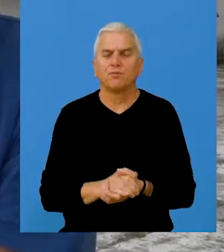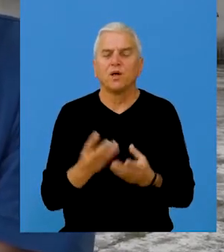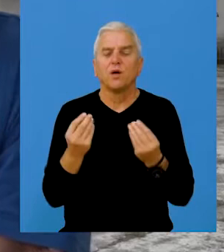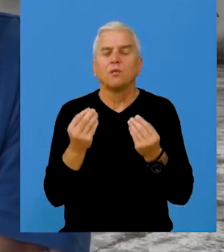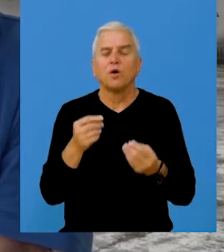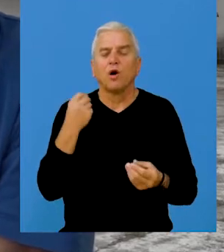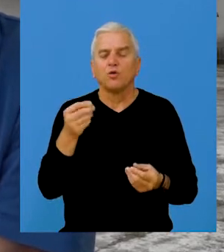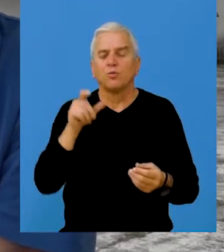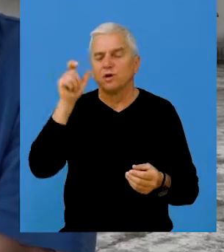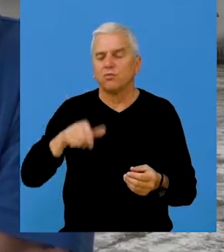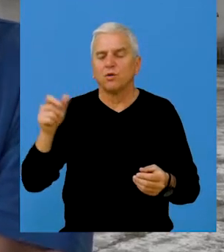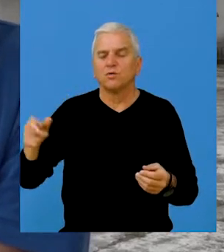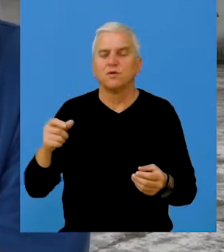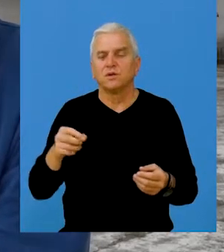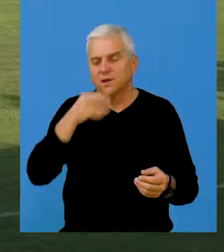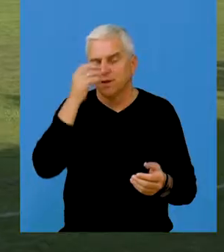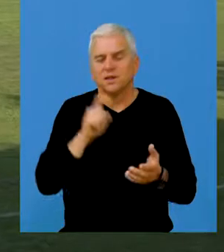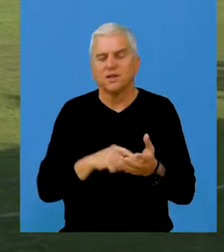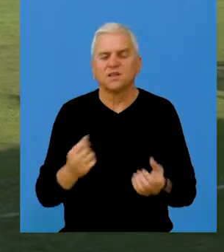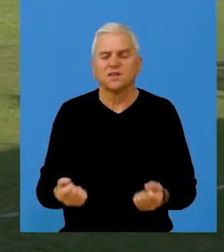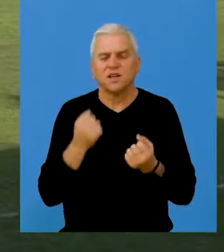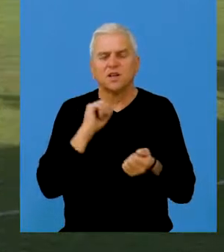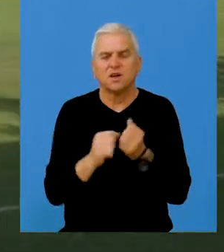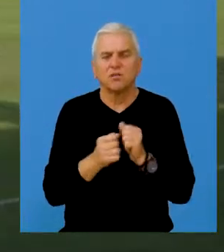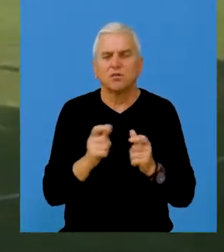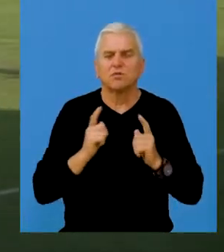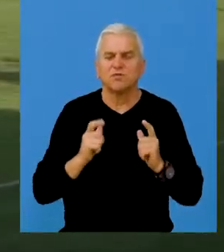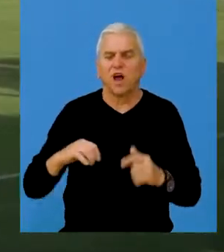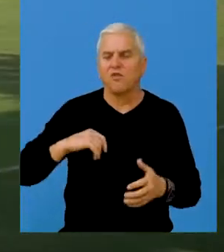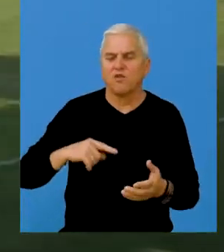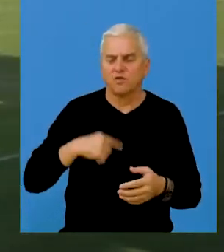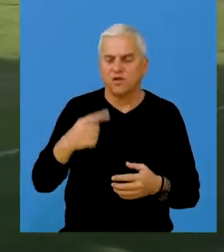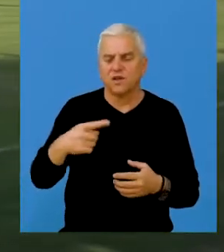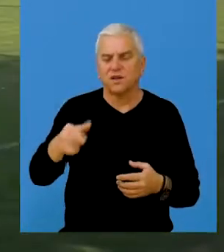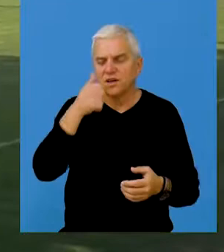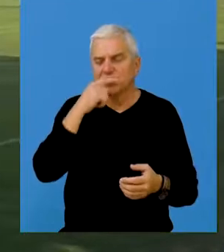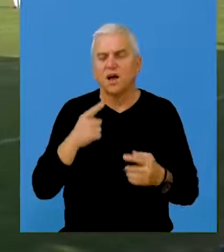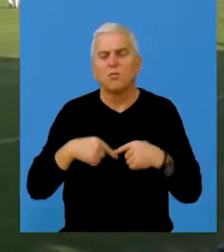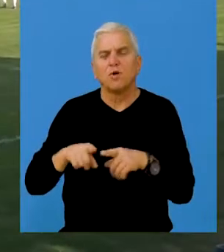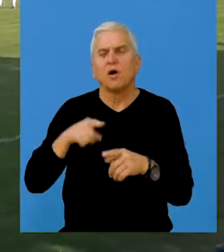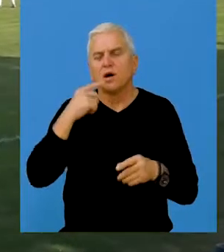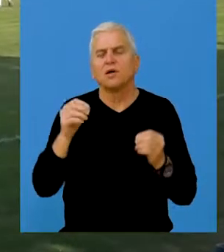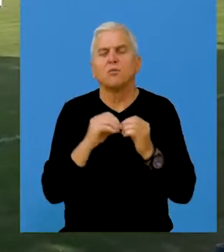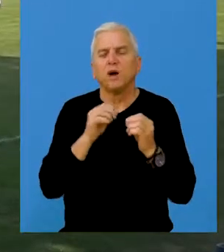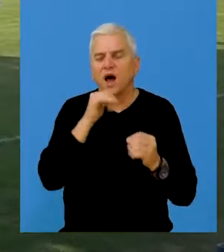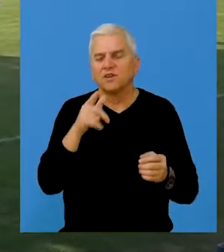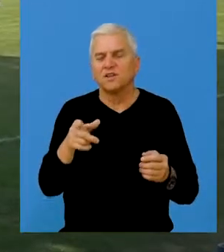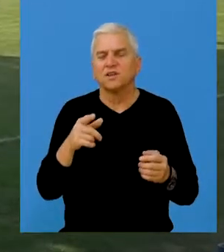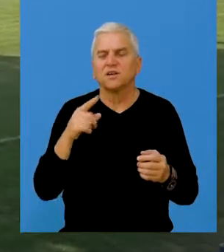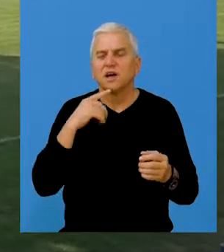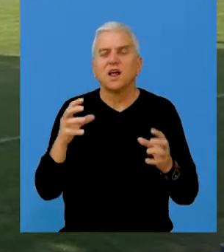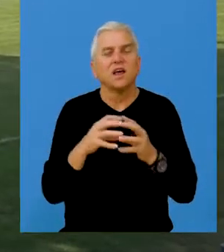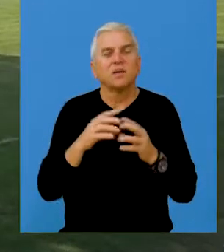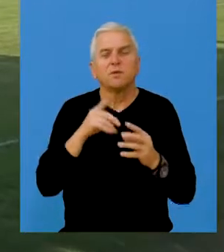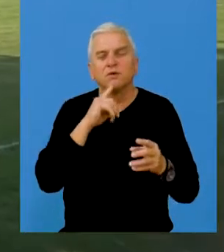ekipa sa mnogo dobrih pojedinaca. Zahtevni i teški mečevi očekuju Vojvodinu, ali ono što ističe trener Barta